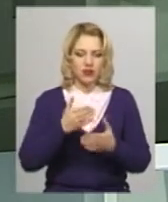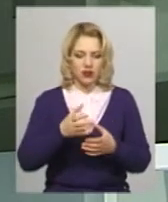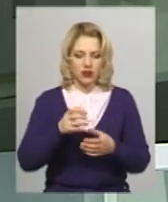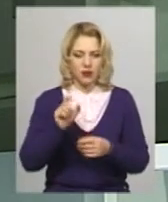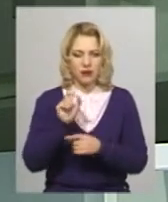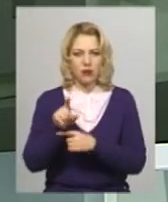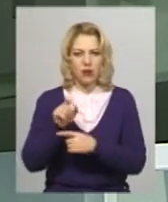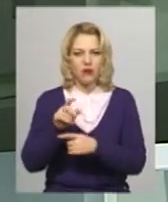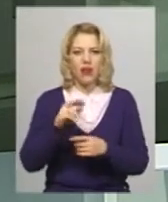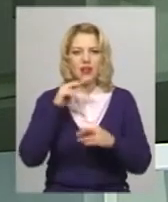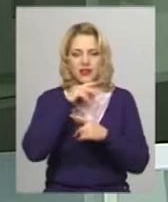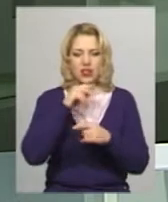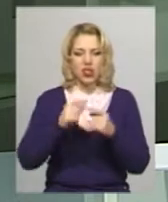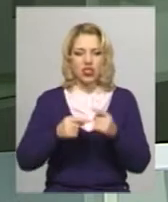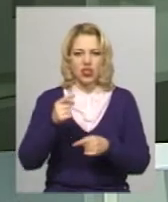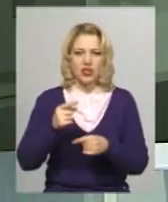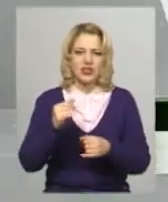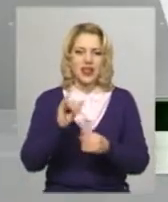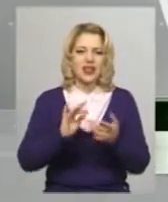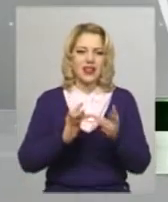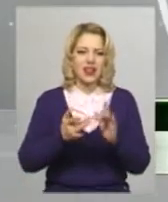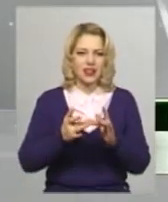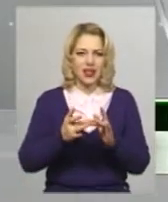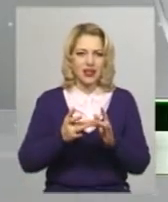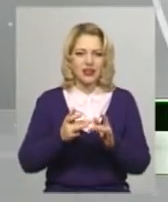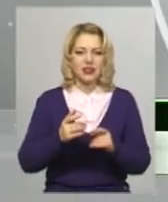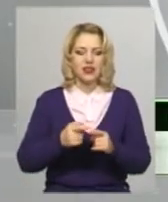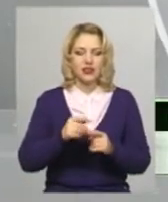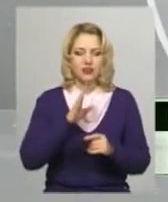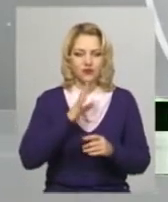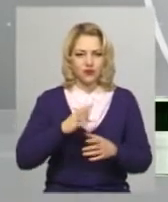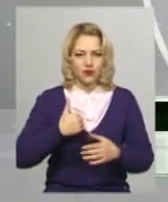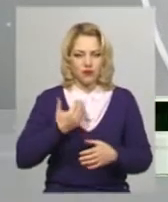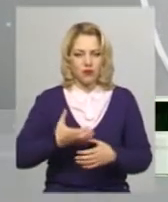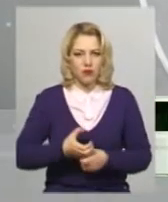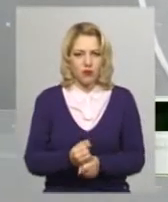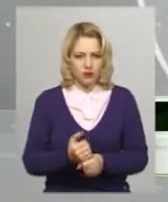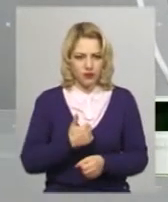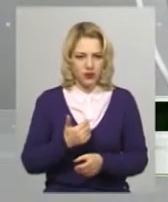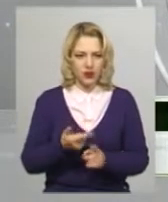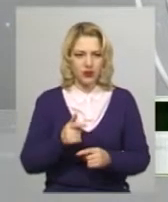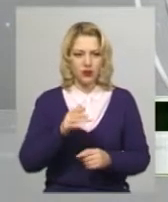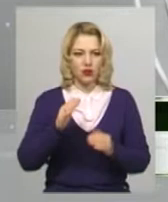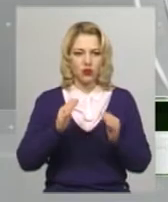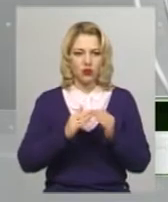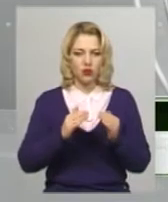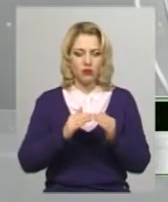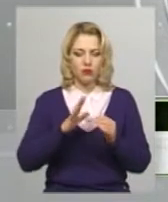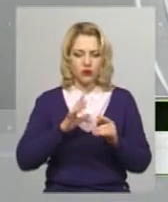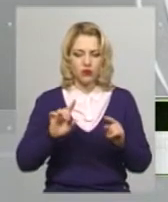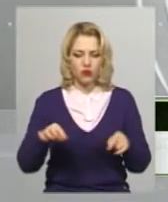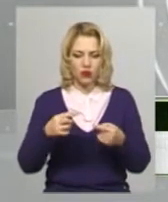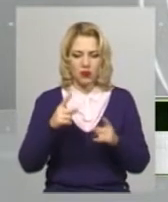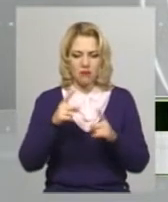замовляла в Україні через інтернет. Дома облаштував такий, можна сказати, навіть міні-заводик, де